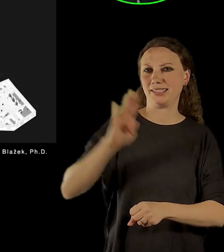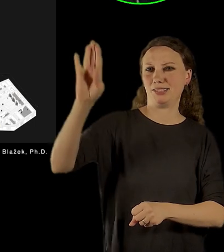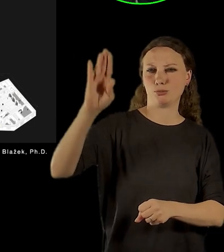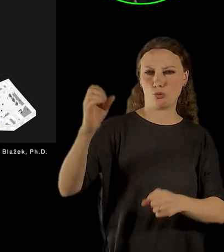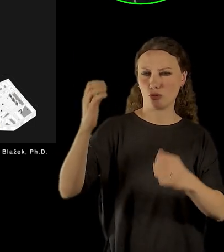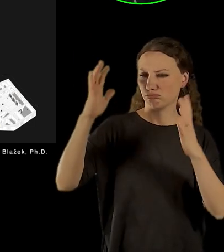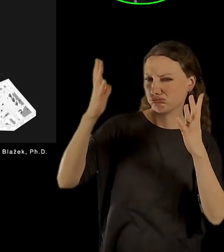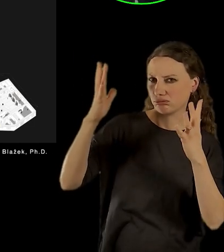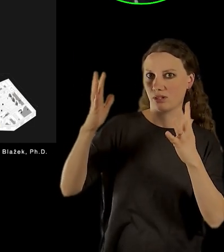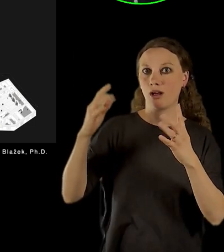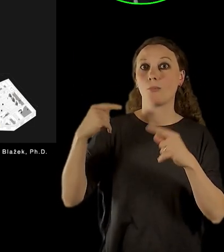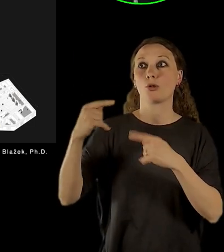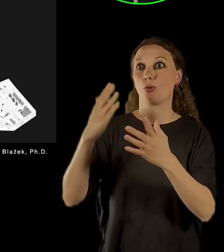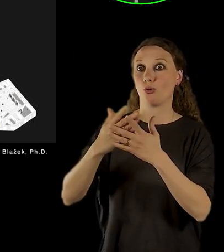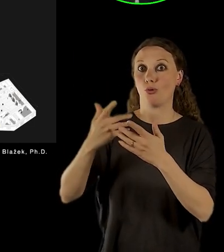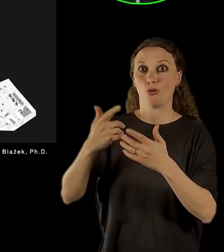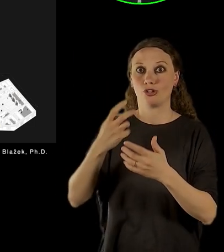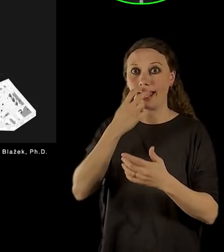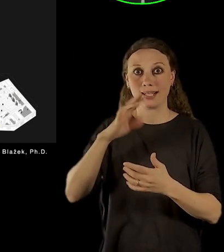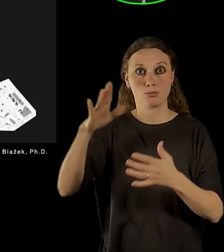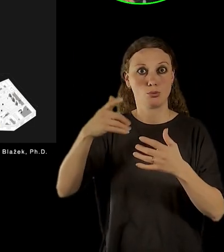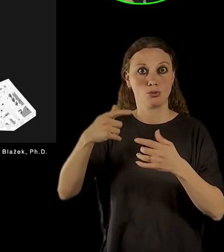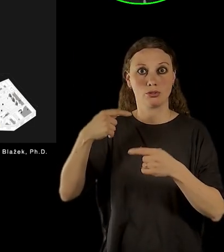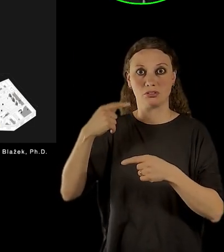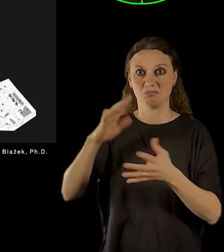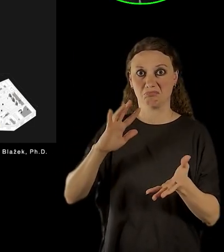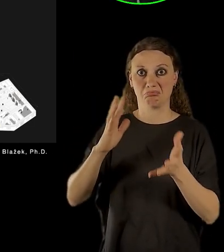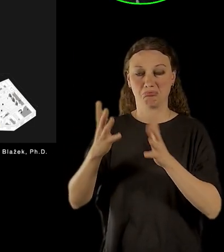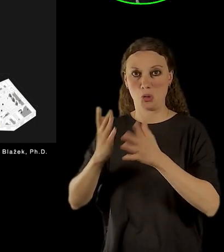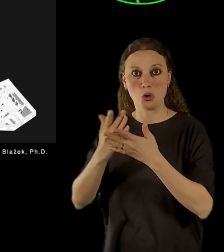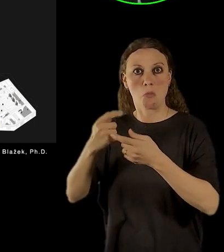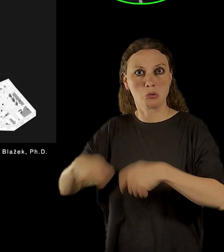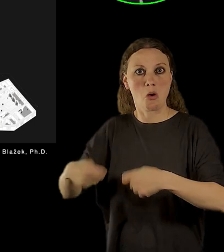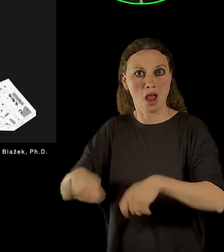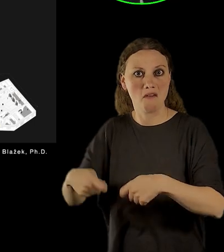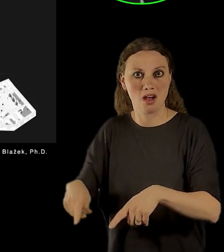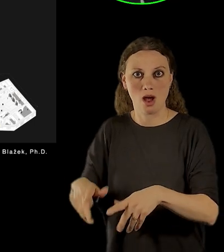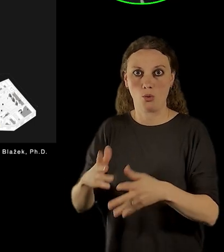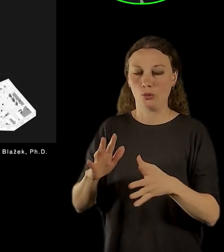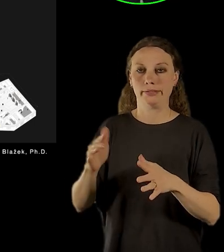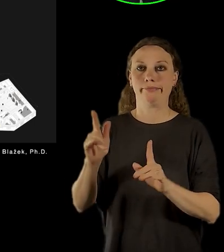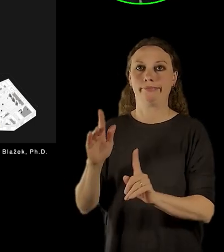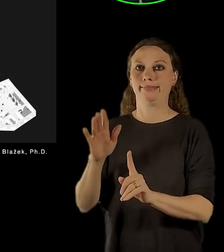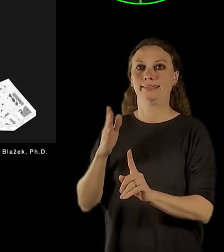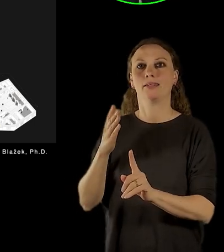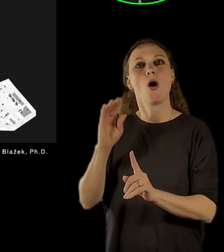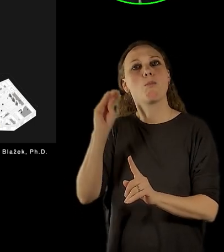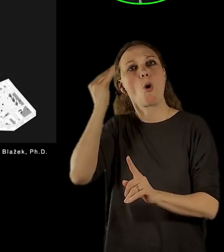tichosti byl zase odklizen, když začaly prohrávat. Bylo tam dokonce v dlažbě velké písmenové. Odehrávaly se tam